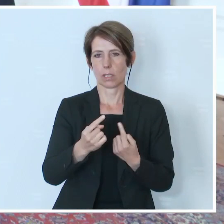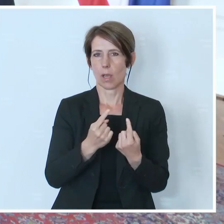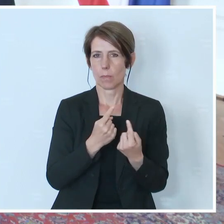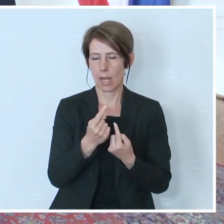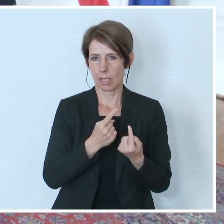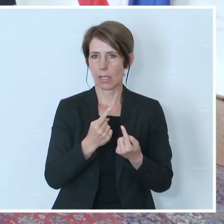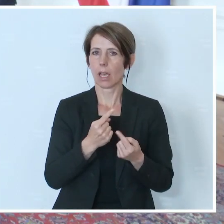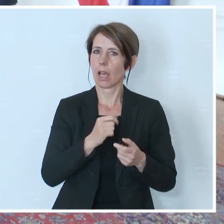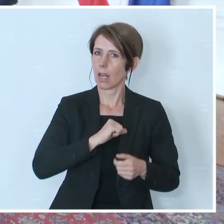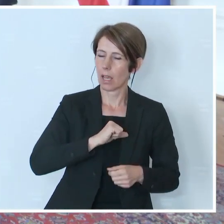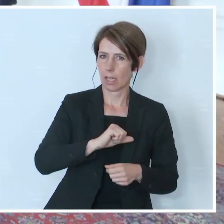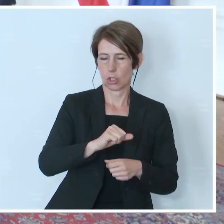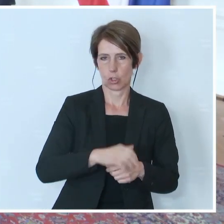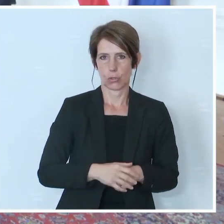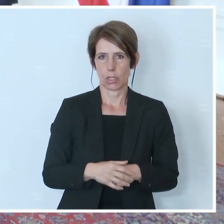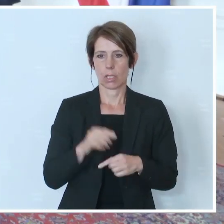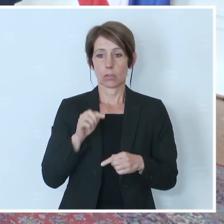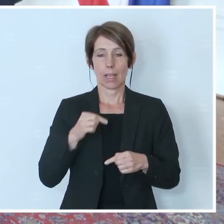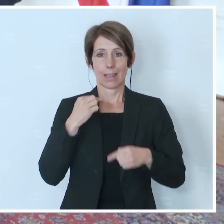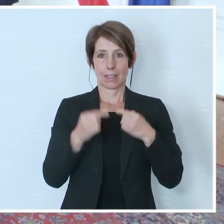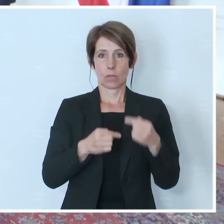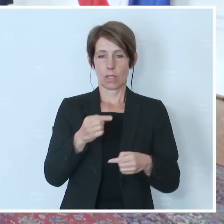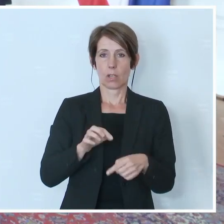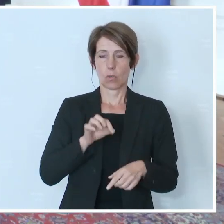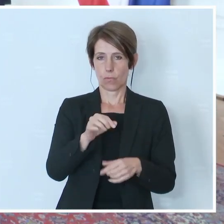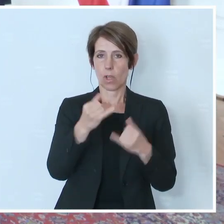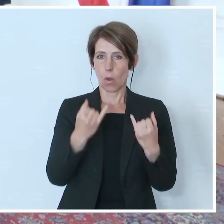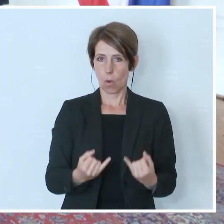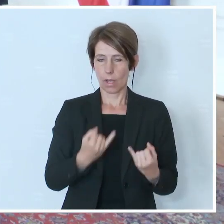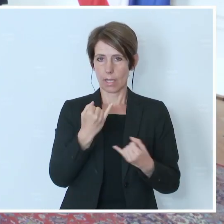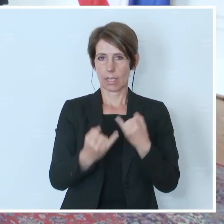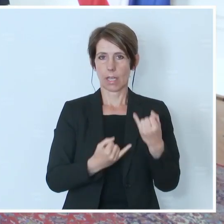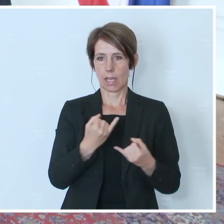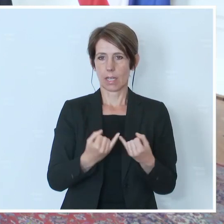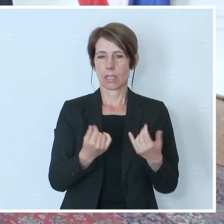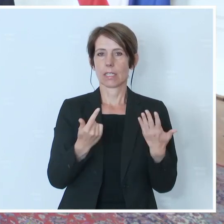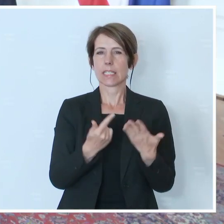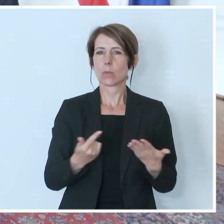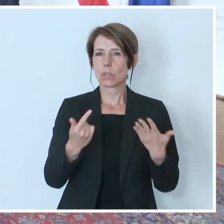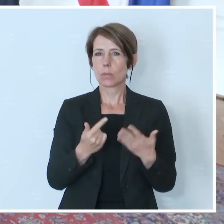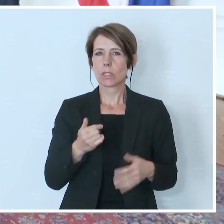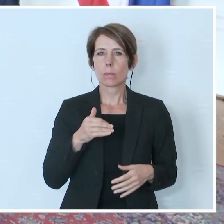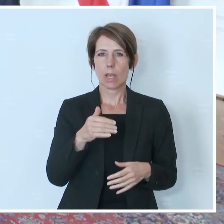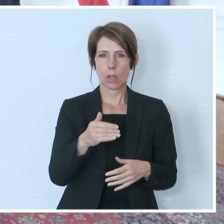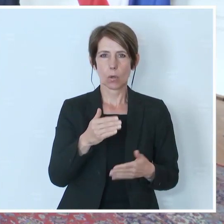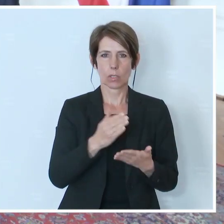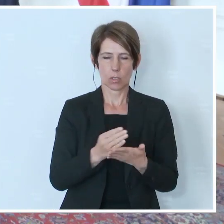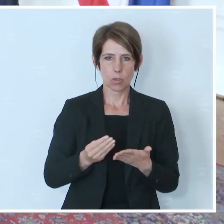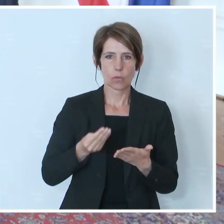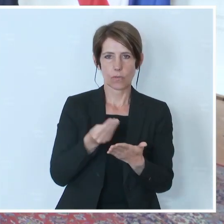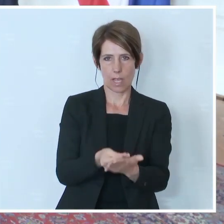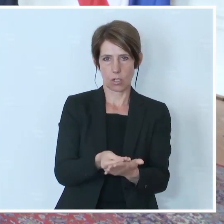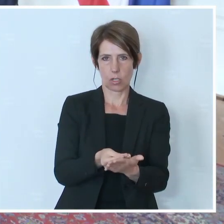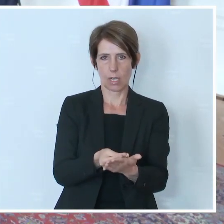Entwicklungen die, dass wir hier fürs heurige Jahr 77 Millionen veranschlagt haben. Das ist